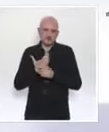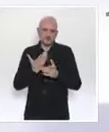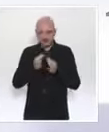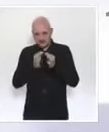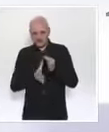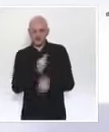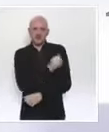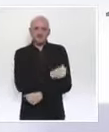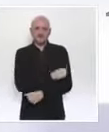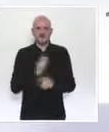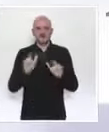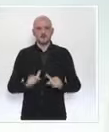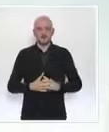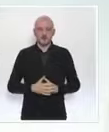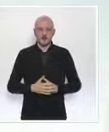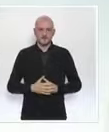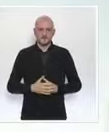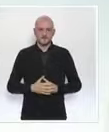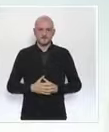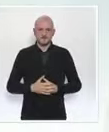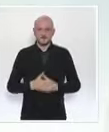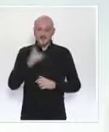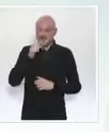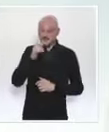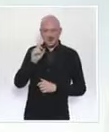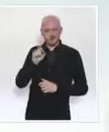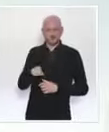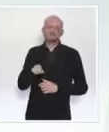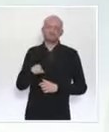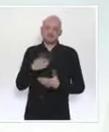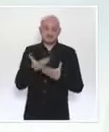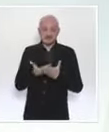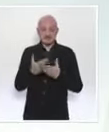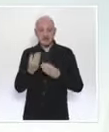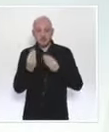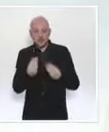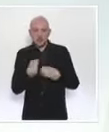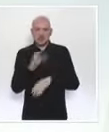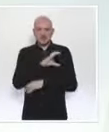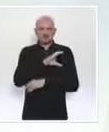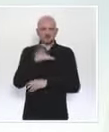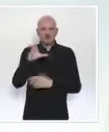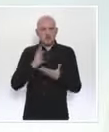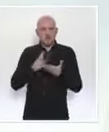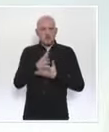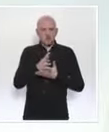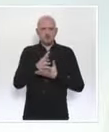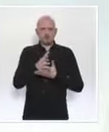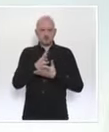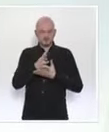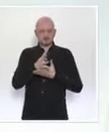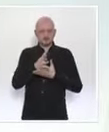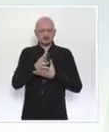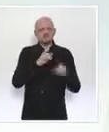recherche sans précédent a apporté sur plusieurs centaines de projets fondés sur des approches